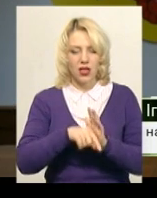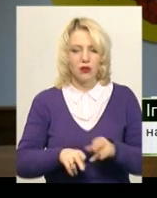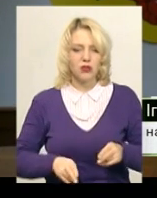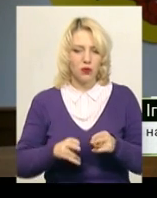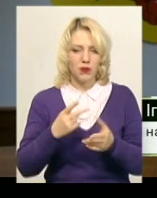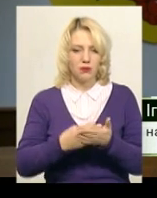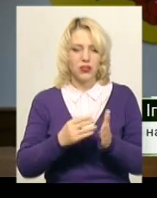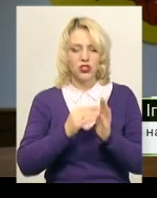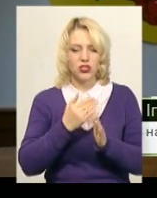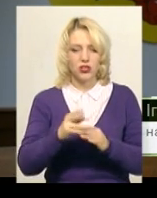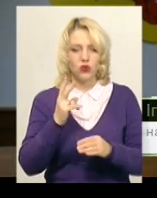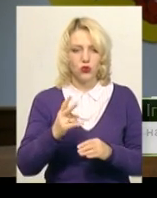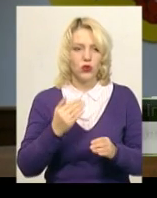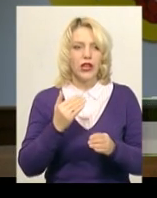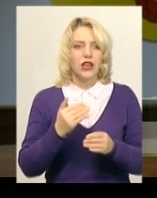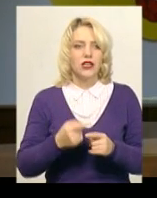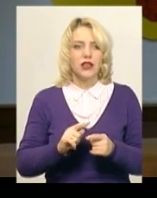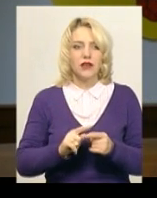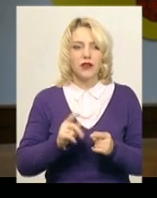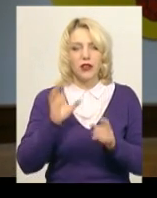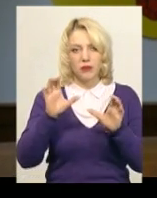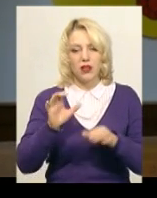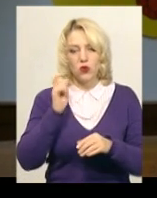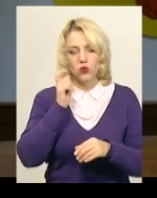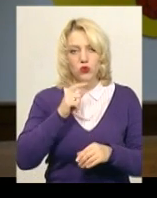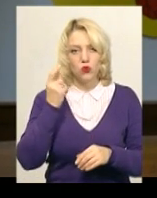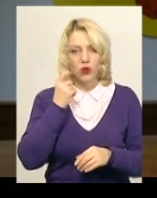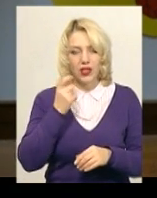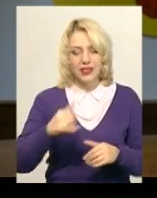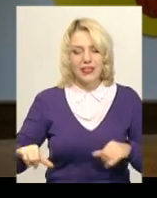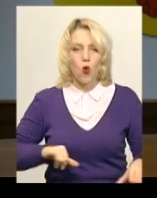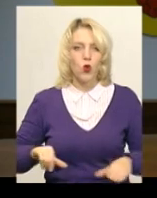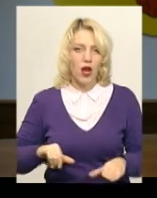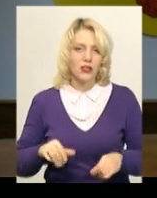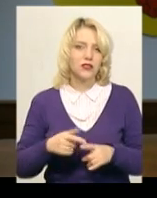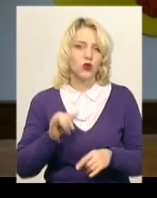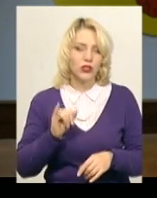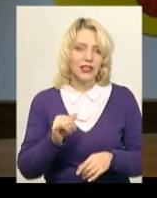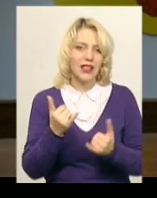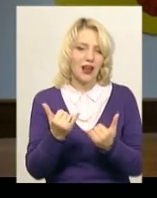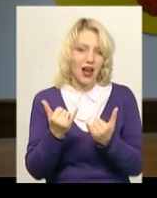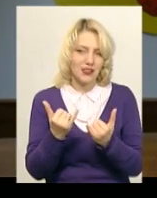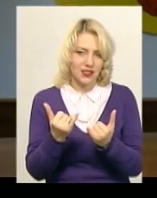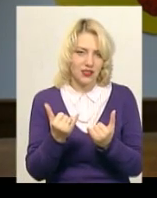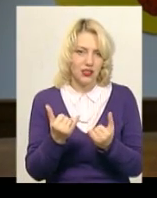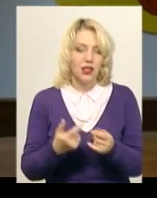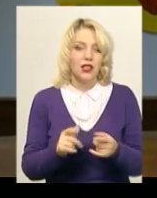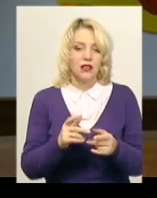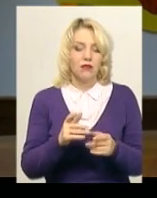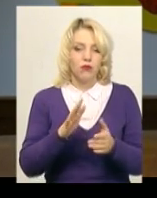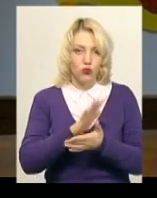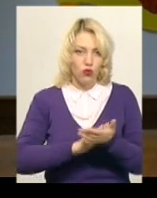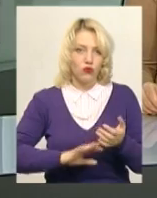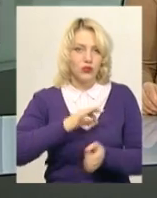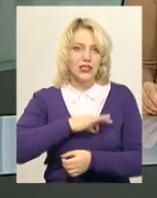частиною 2 статті 296 Кримінального кодексу України, це хуліганство. І наразі слідство триває.